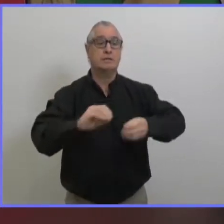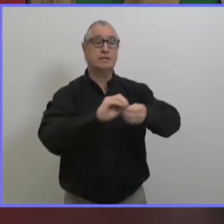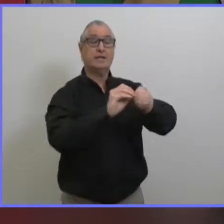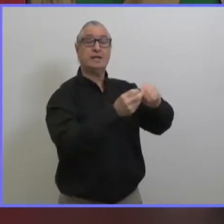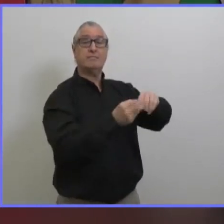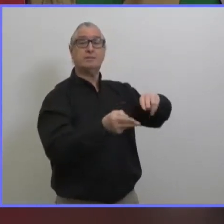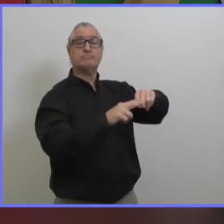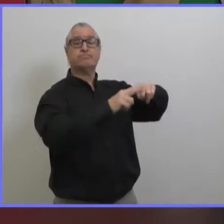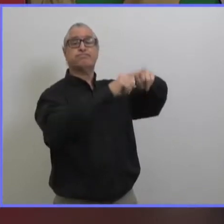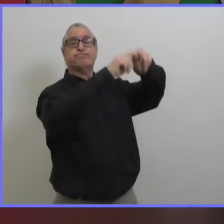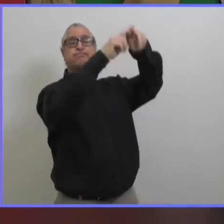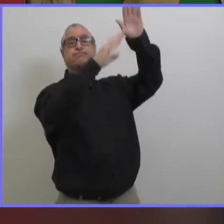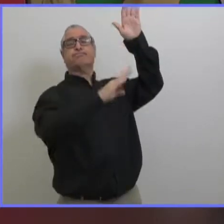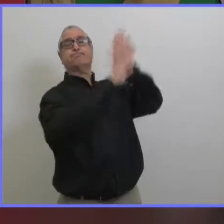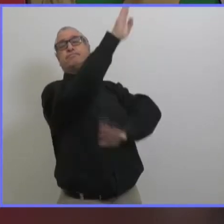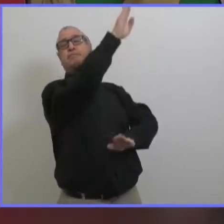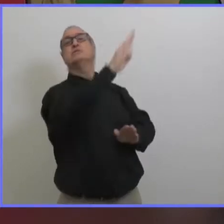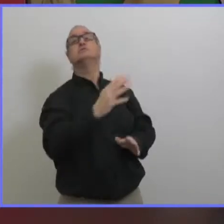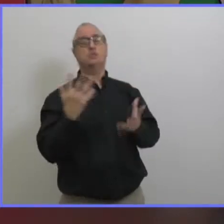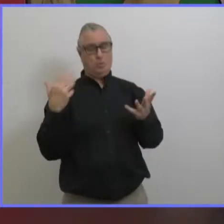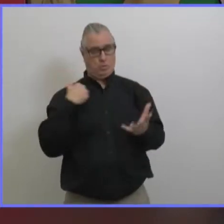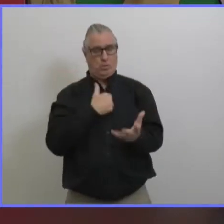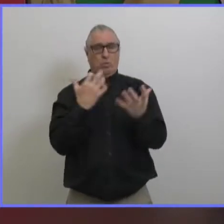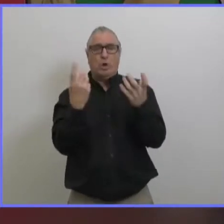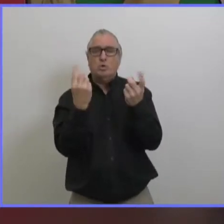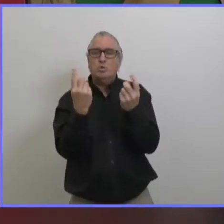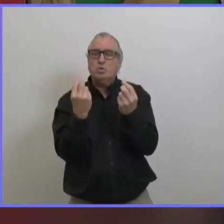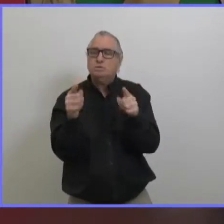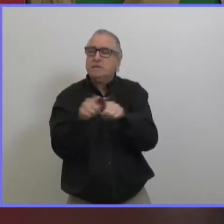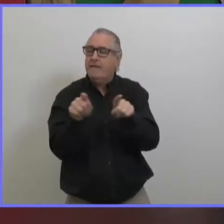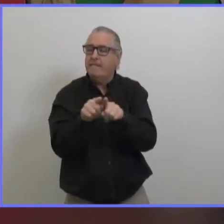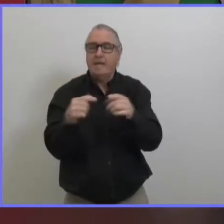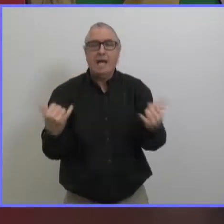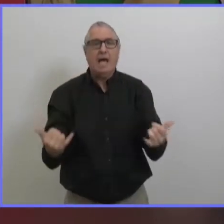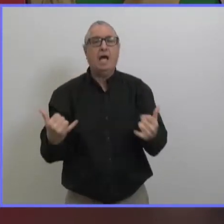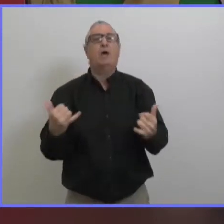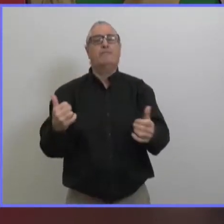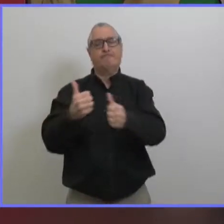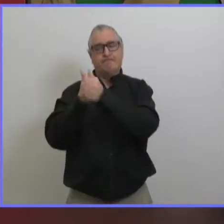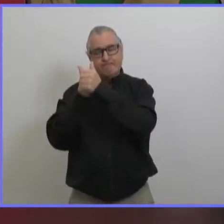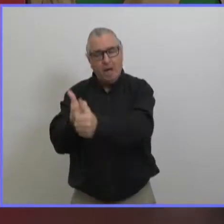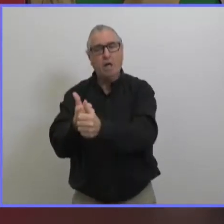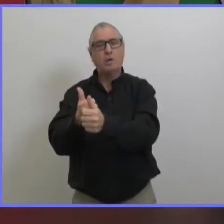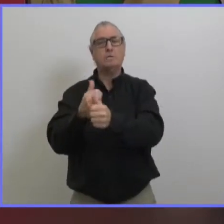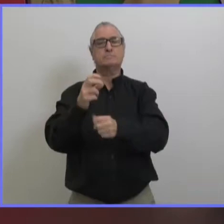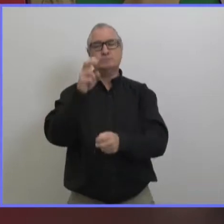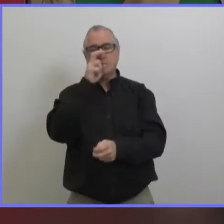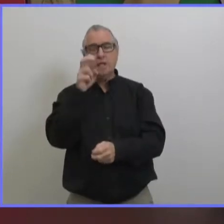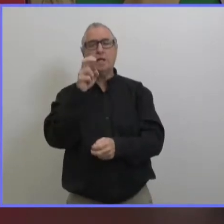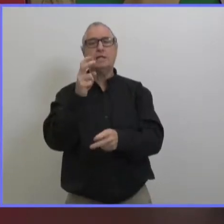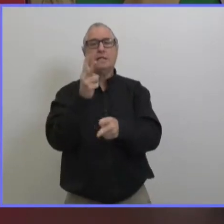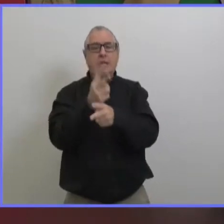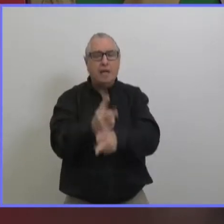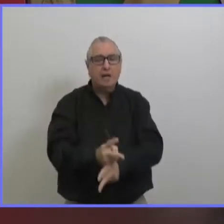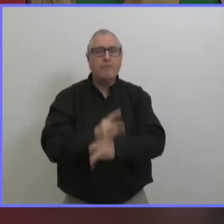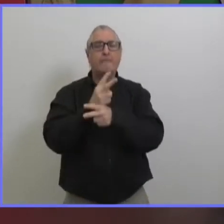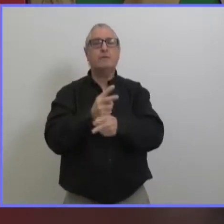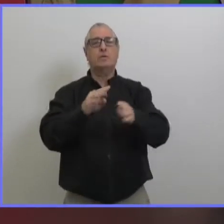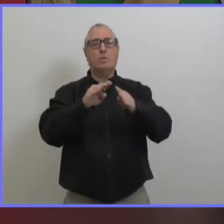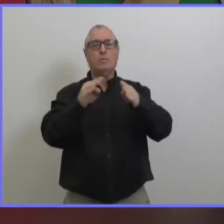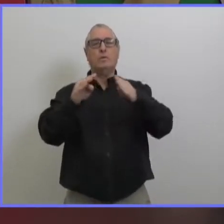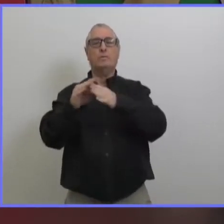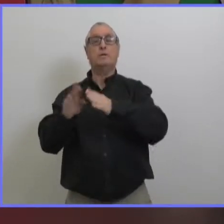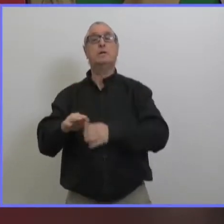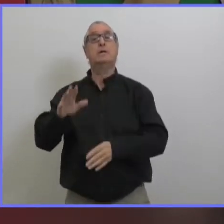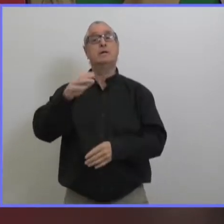autre que maintenant il y a en plus un risque accru à cause de ces variants préoccupant donc si on revient au comportement qu'on avait